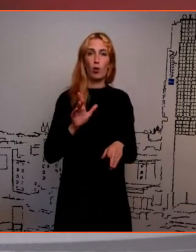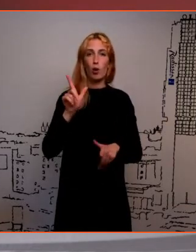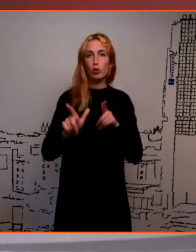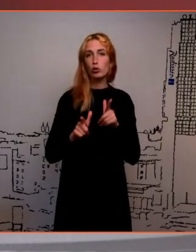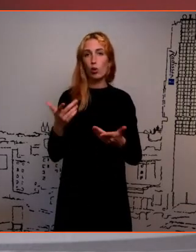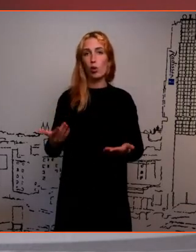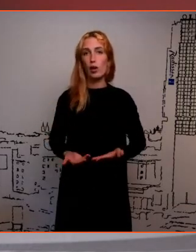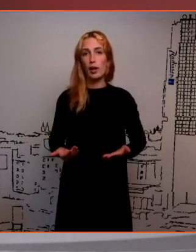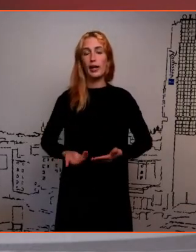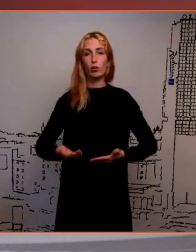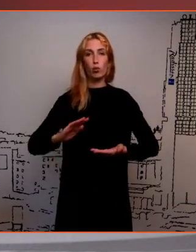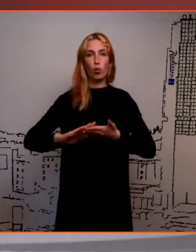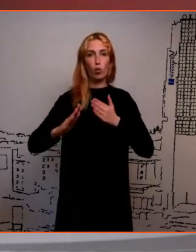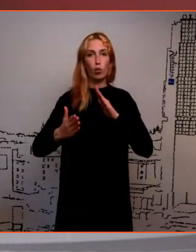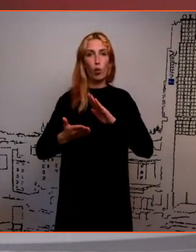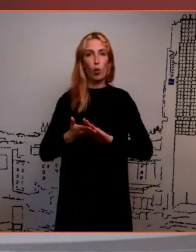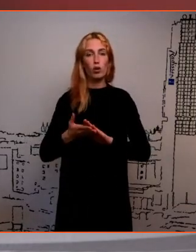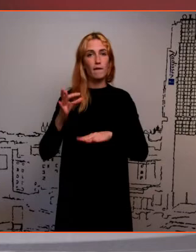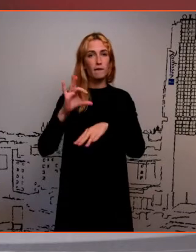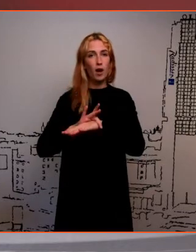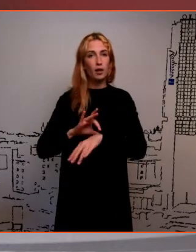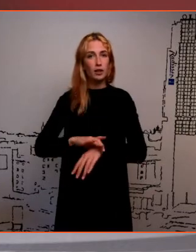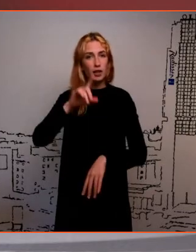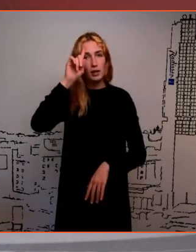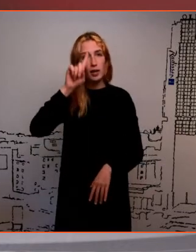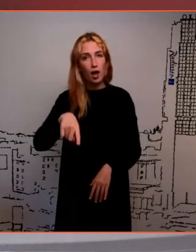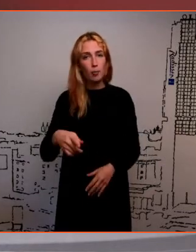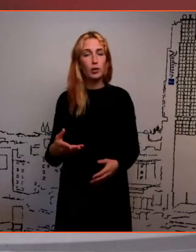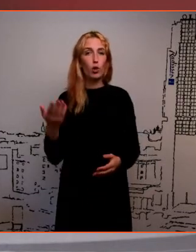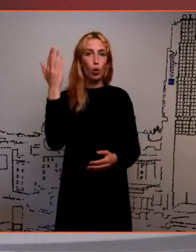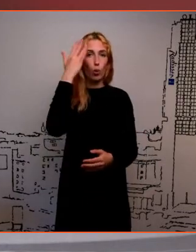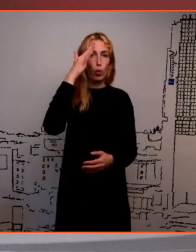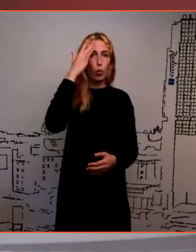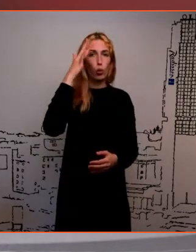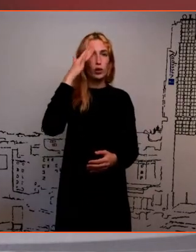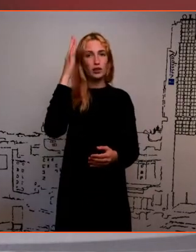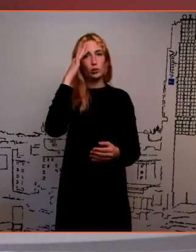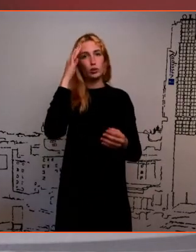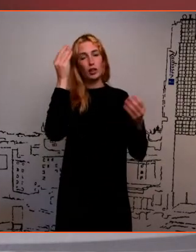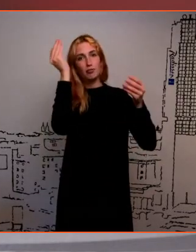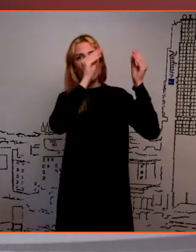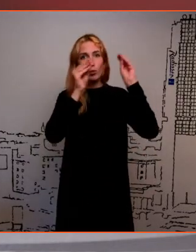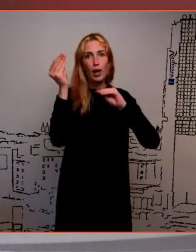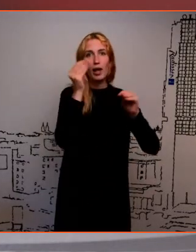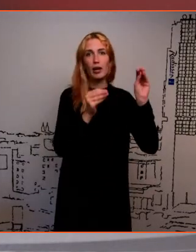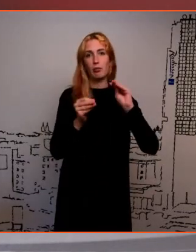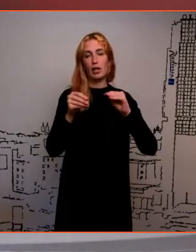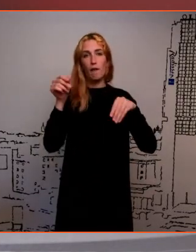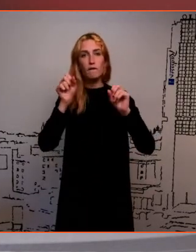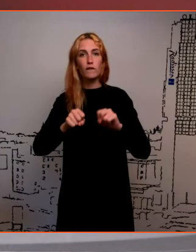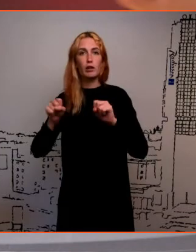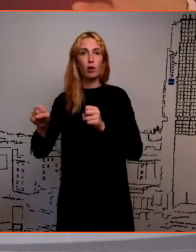eluolukorra faktide tundmine, unistuste formuleerimine ja siis selle võimaluste